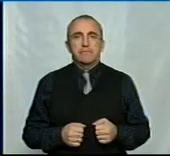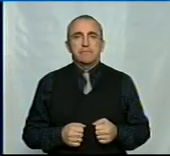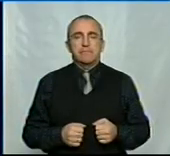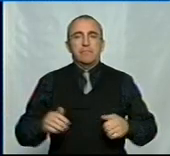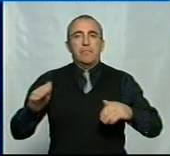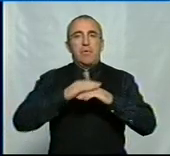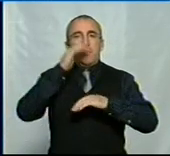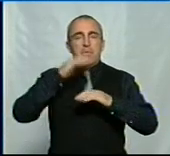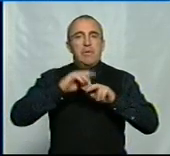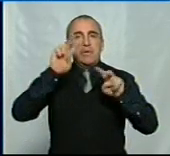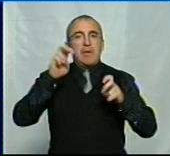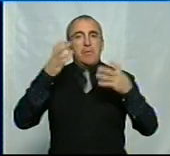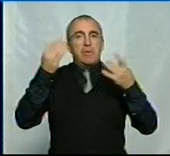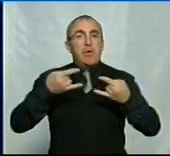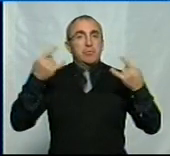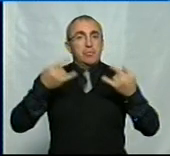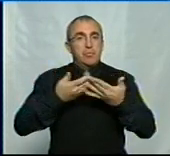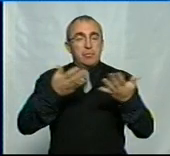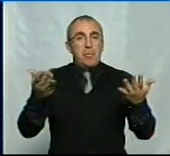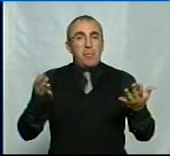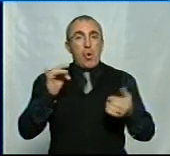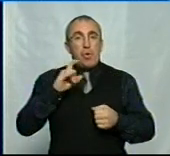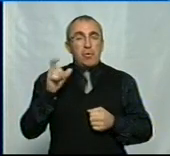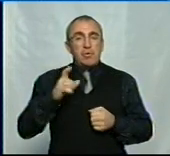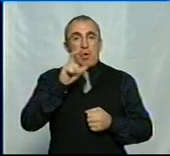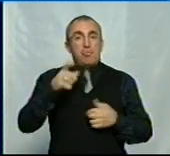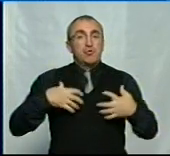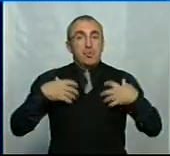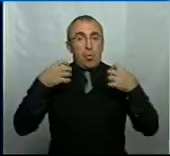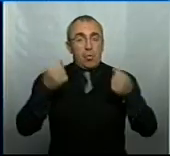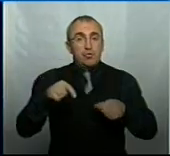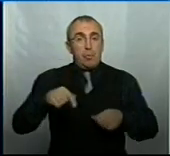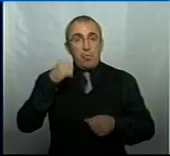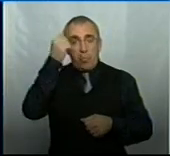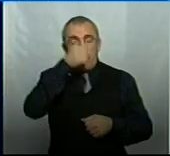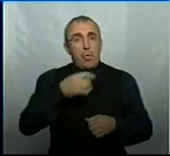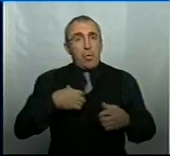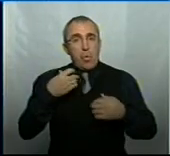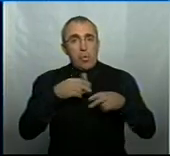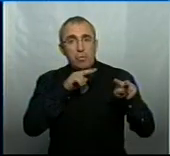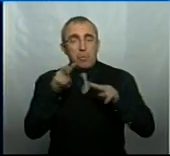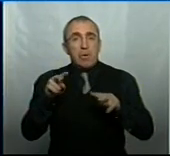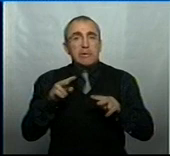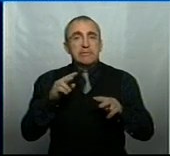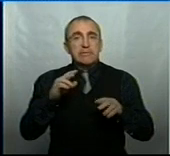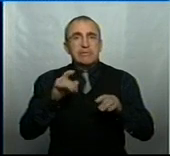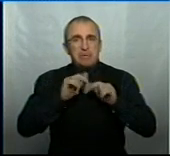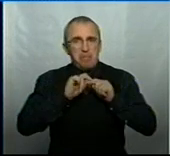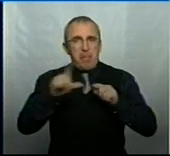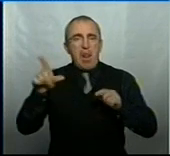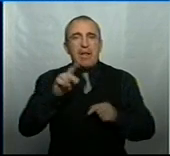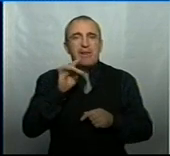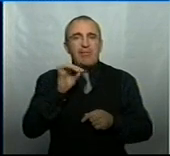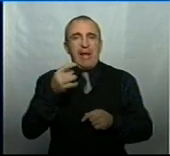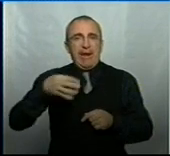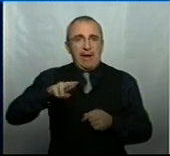Добрий вечір, тема дня на Суспільному. За прогнозами Центру громадського здоров'я, у цьому році слід остерігатися спалах у дифтерії в Україні. За